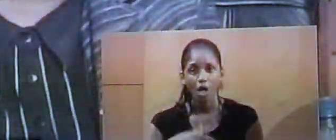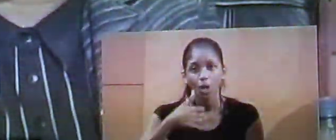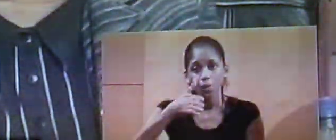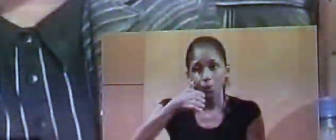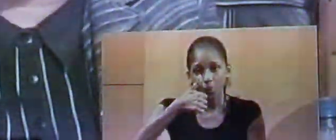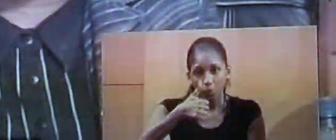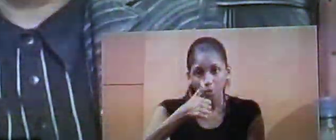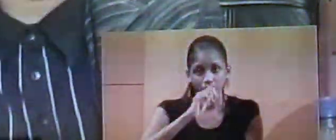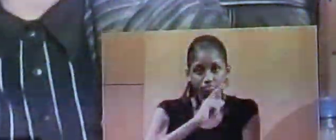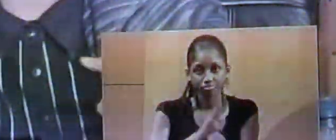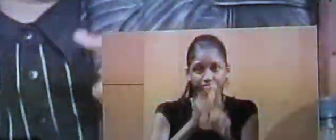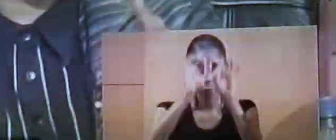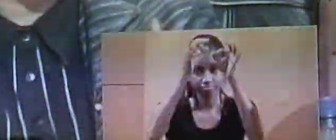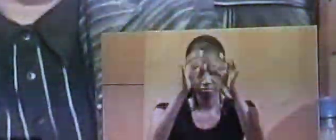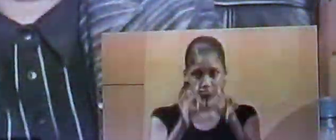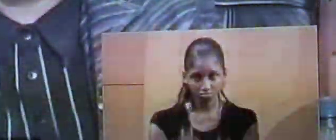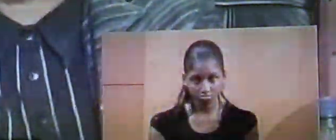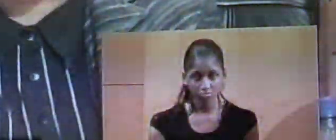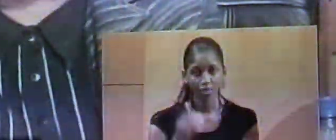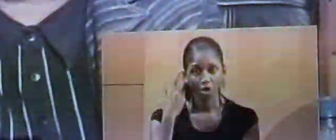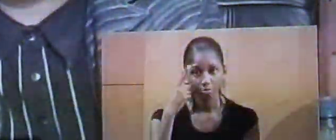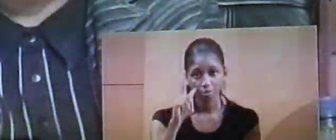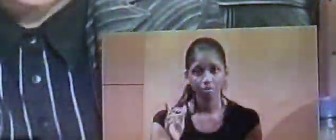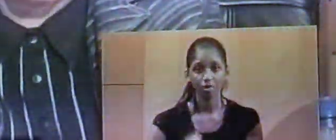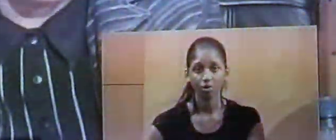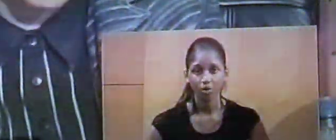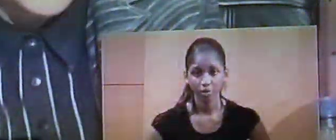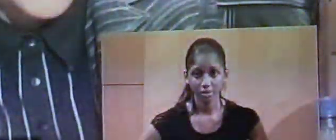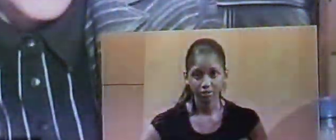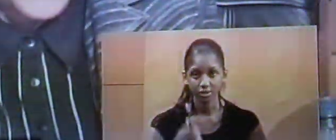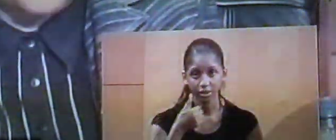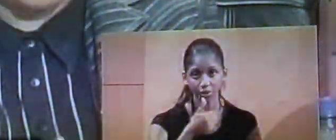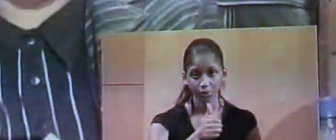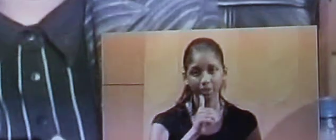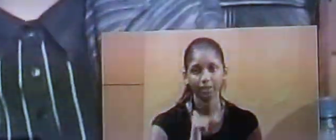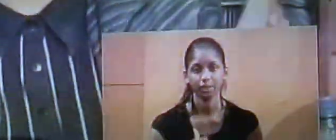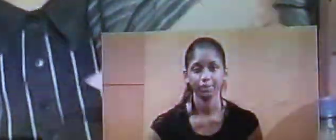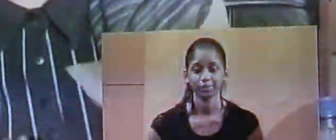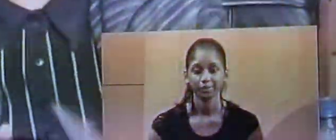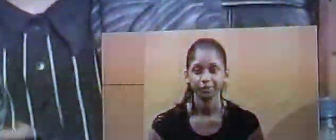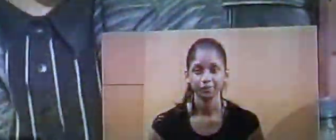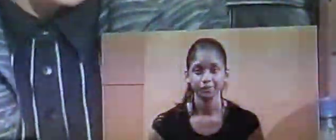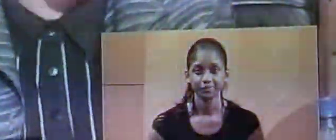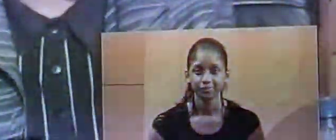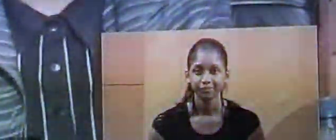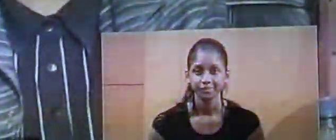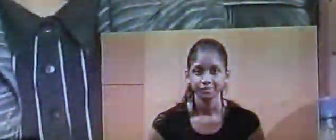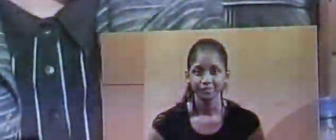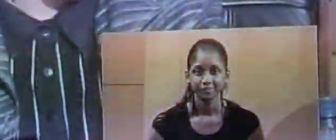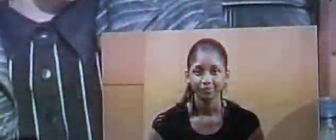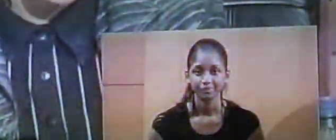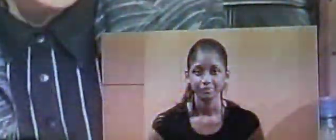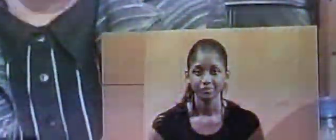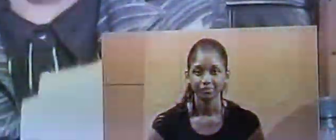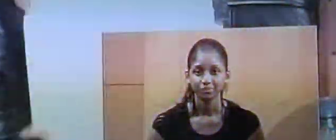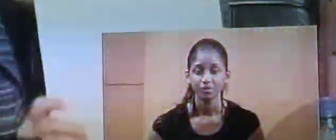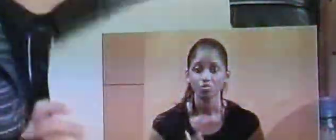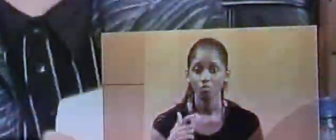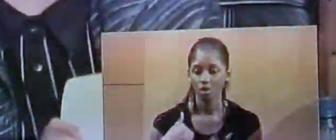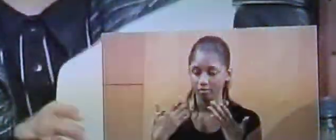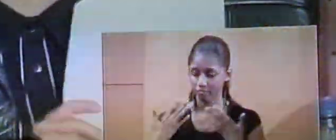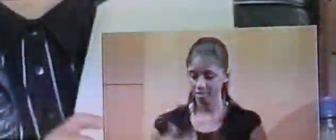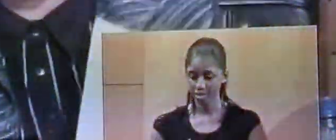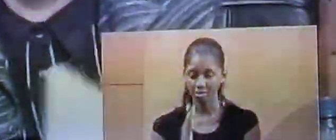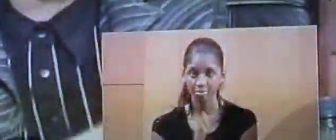instruction comptable pour la collectivité unique. Je vais, je vais terminer,